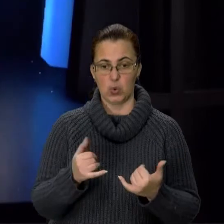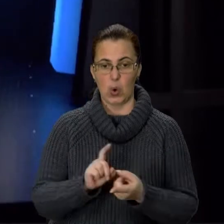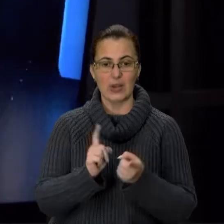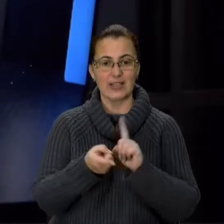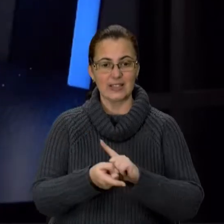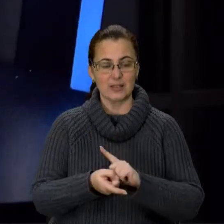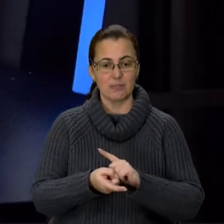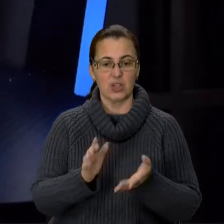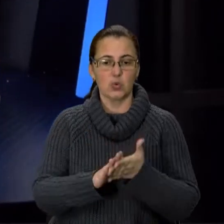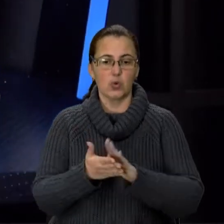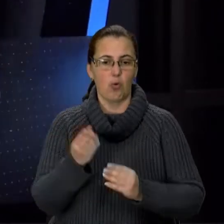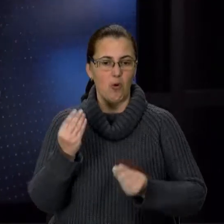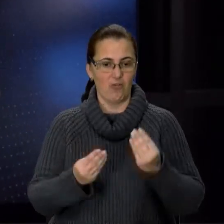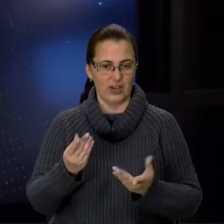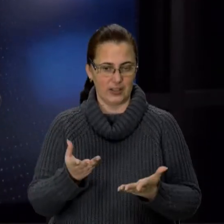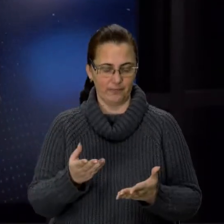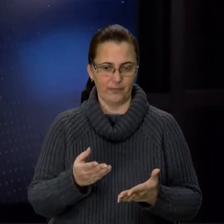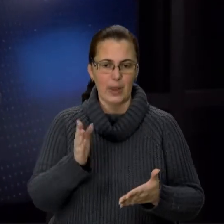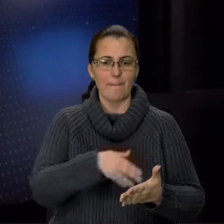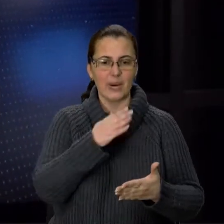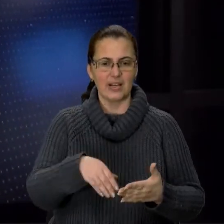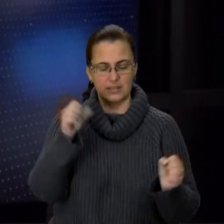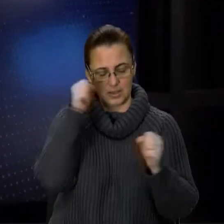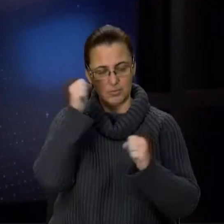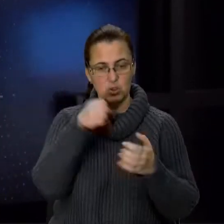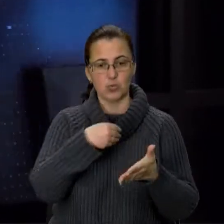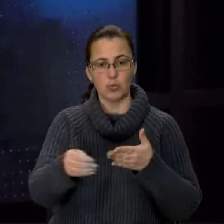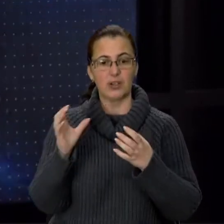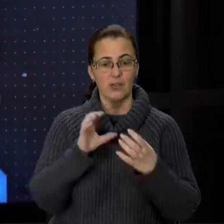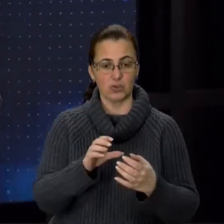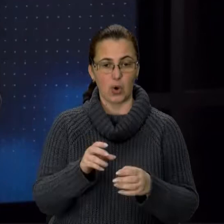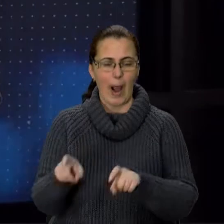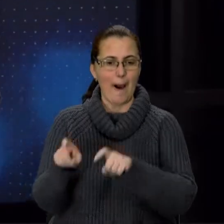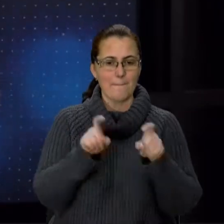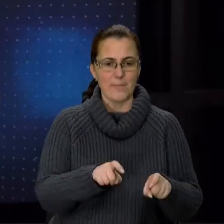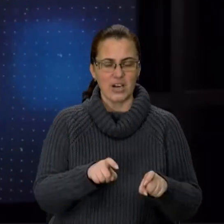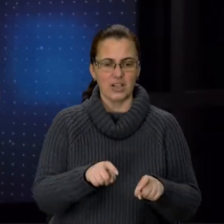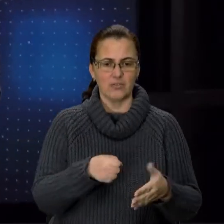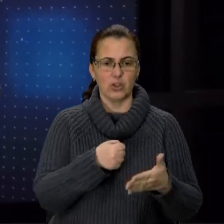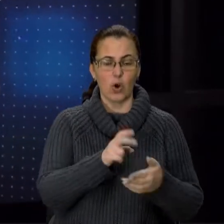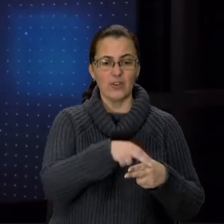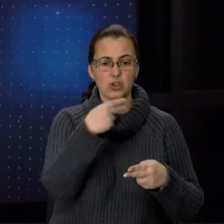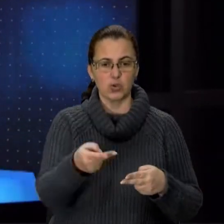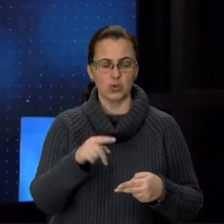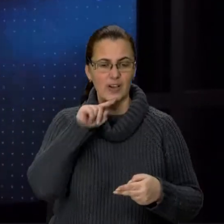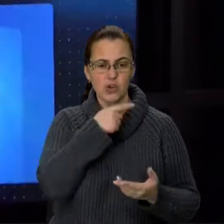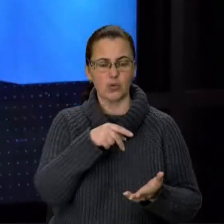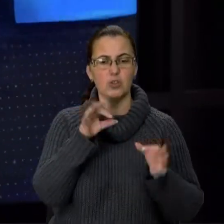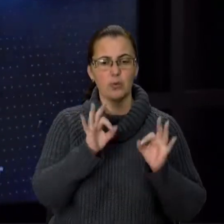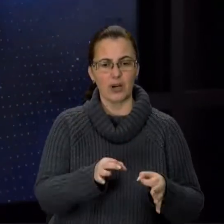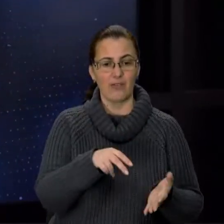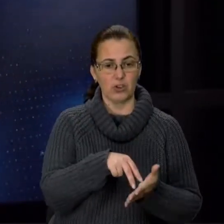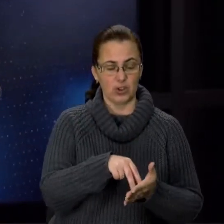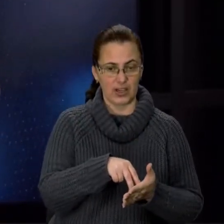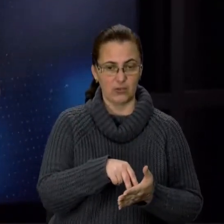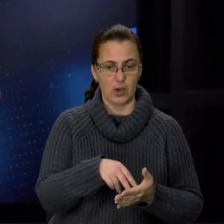умови гри, а саме перестане бездумно купувати автобус, а перейде до відшкодування економічно-грунтованого тарифу будь-якими методами, я беру